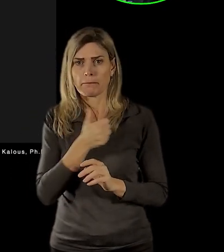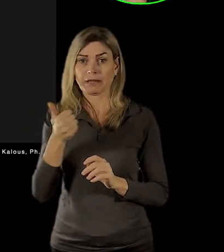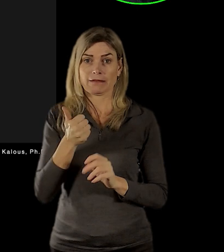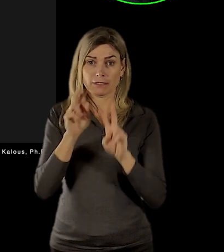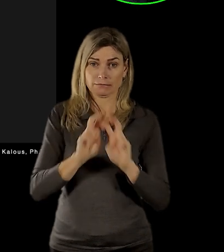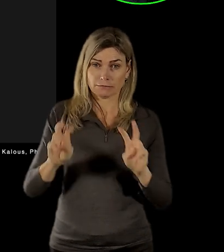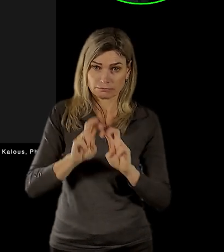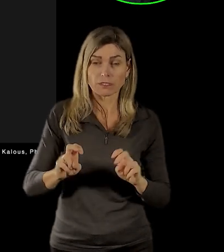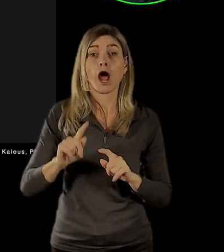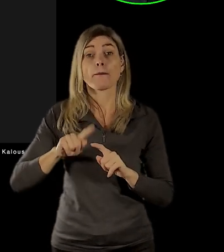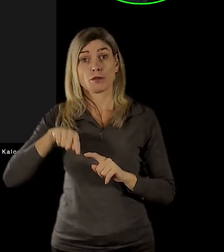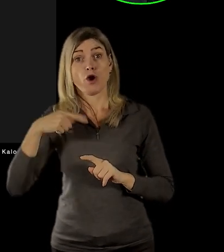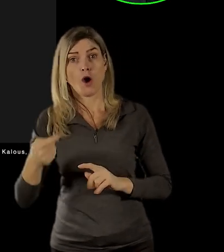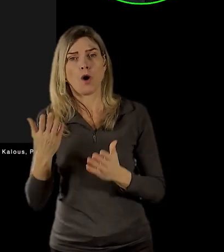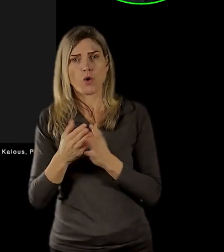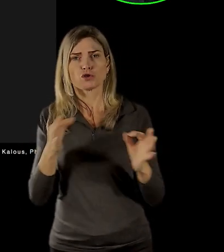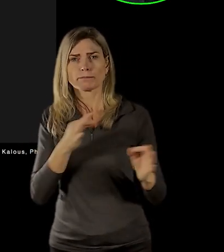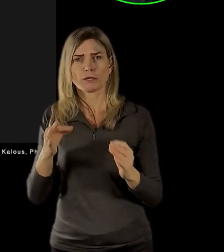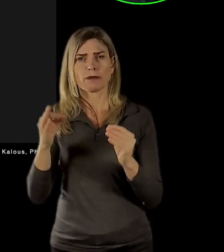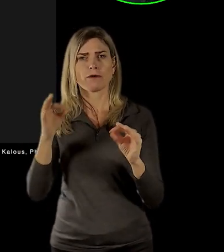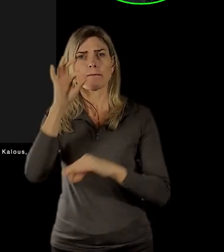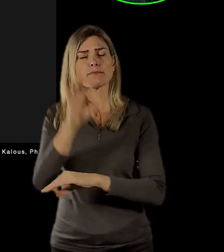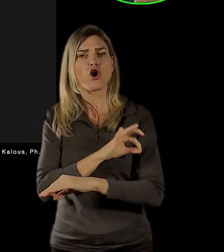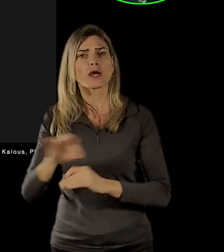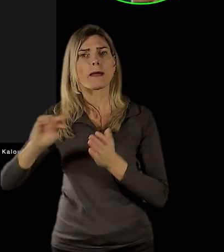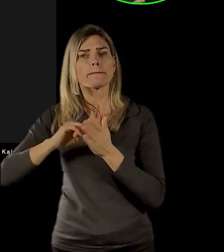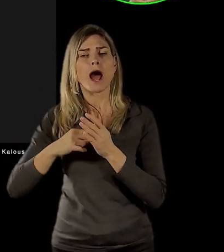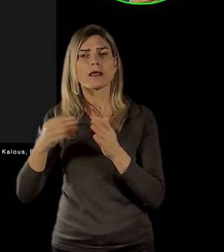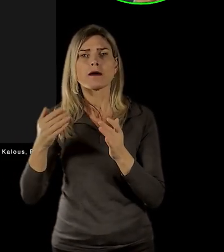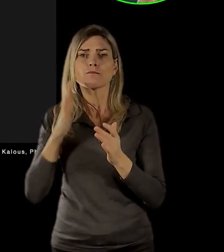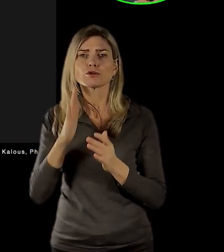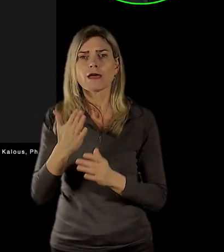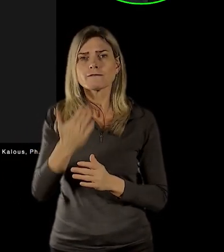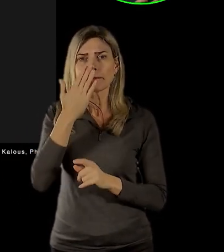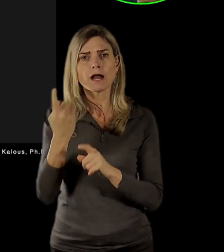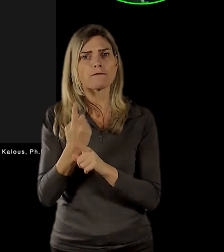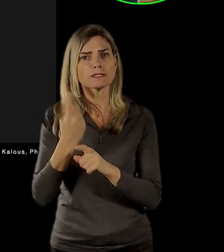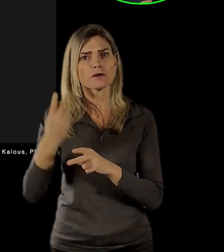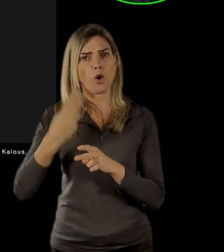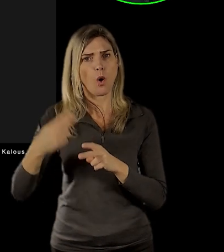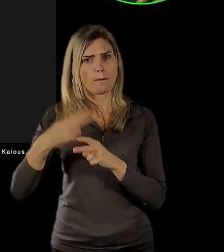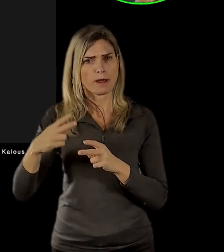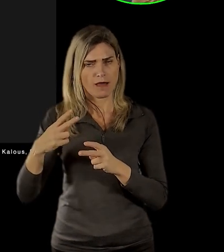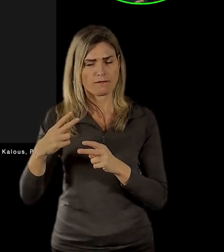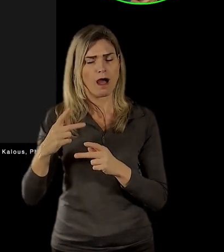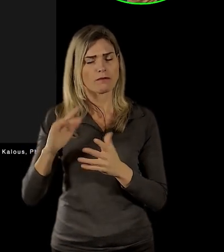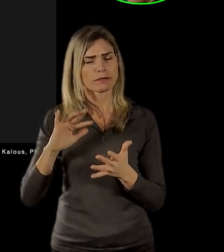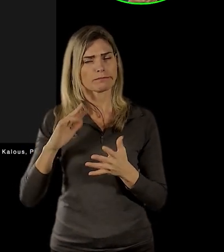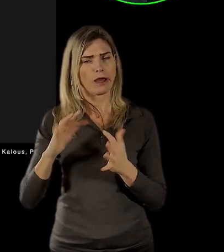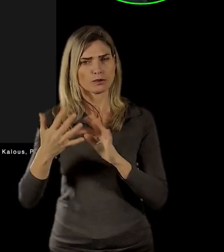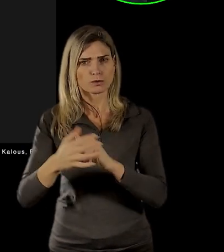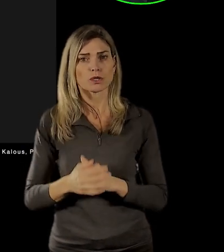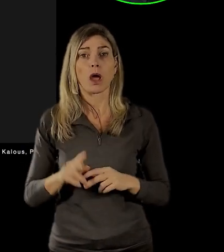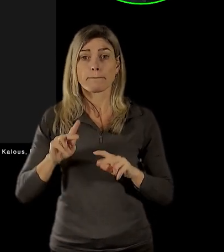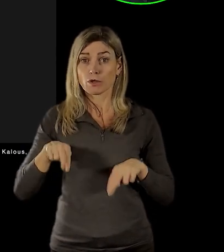který za chvíli představí pan docent Hradečný a potom tam máte samozřejmě chronologii toho, že v říjnu 2020